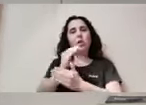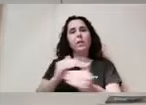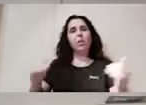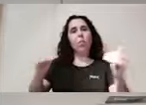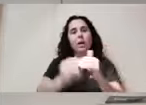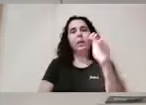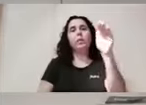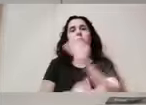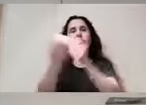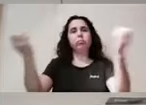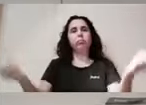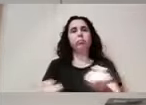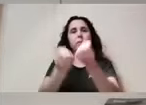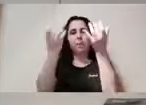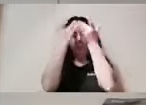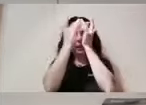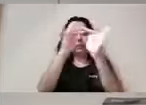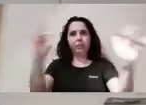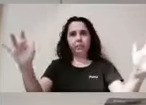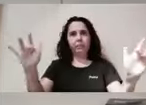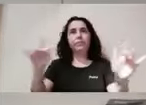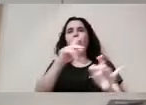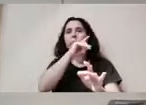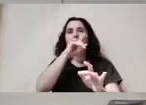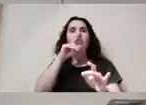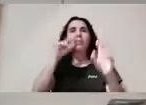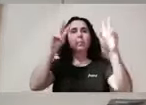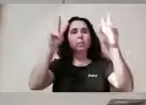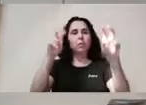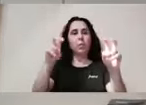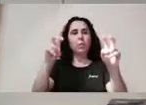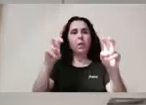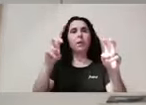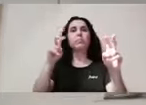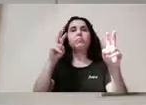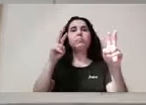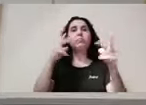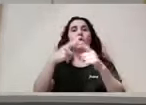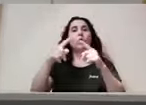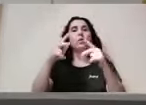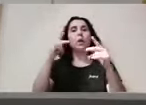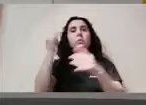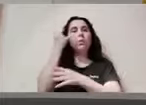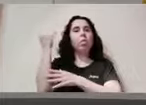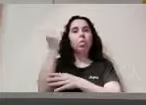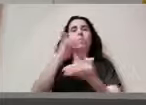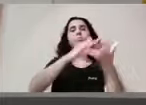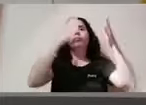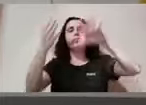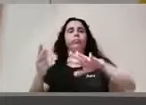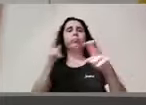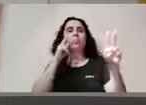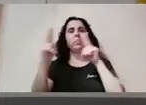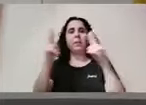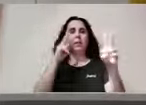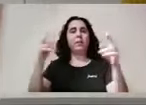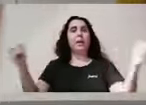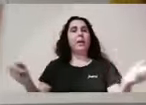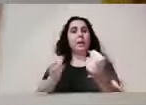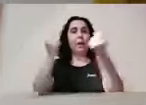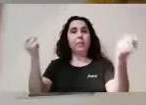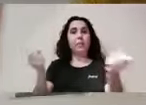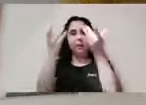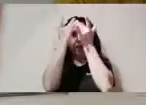'Igualtat, hem creat una campanya que es diu Fer visible l'invisible. Una campanya on es